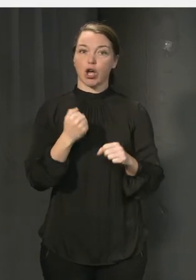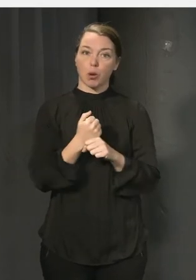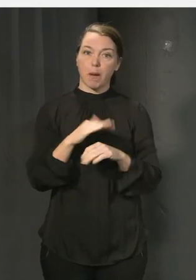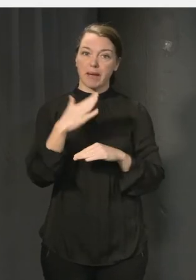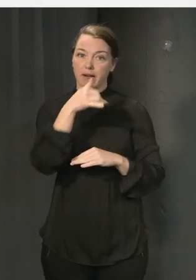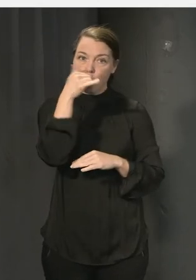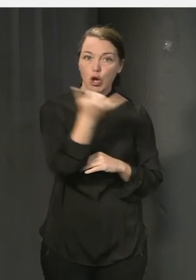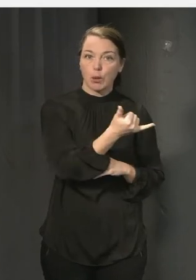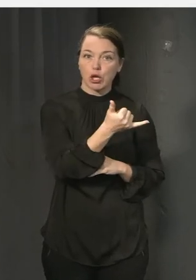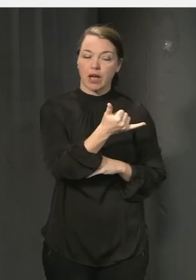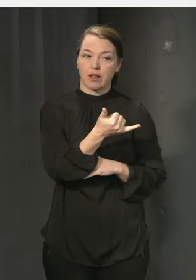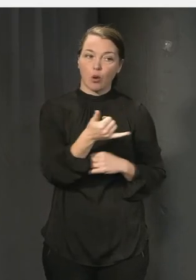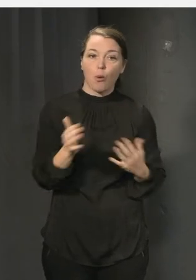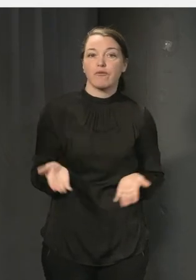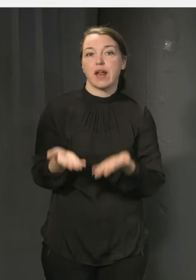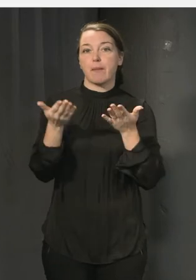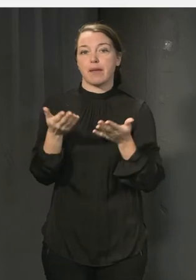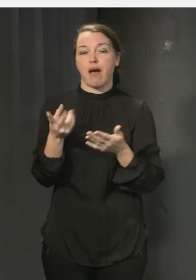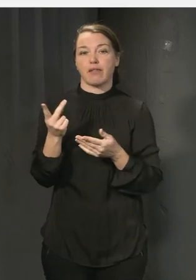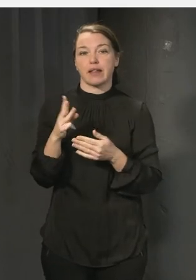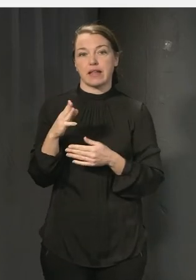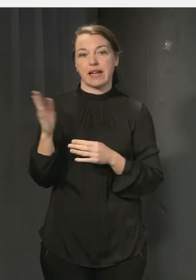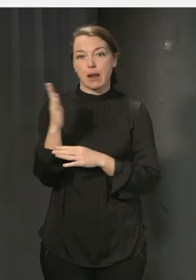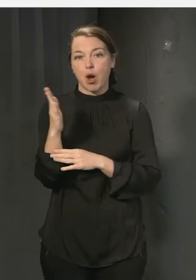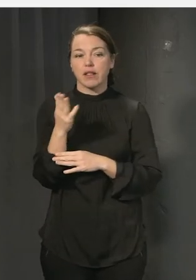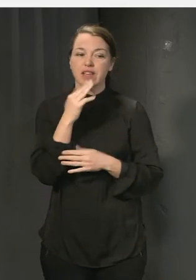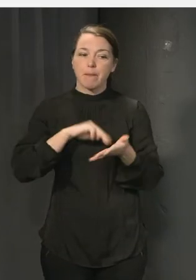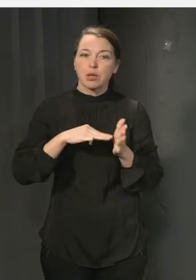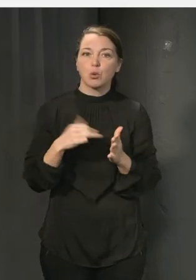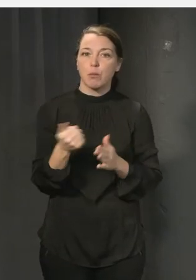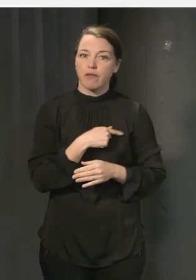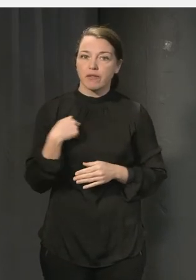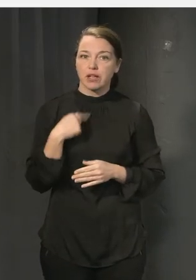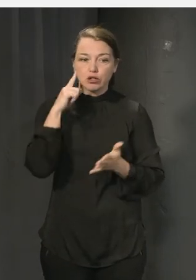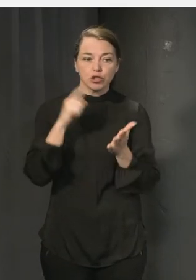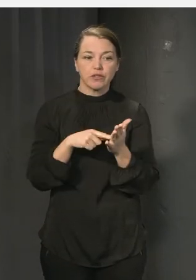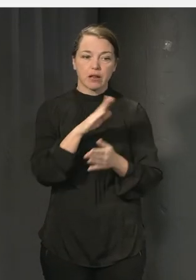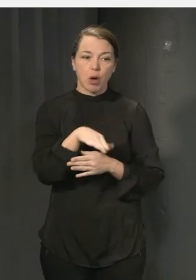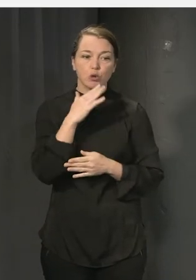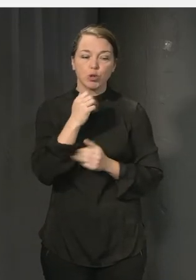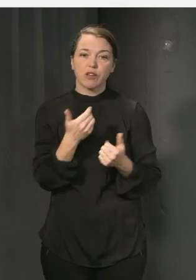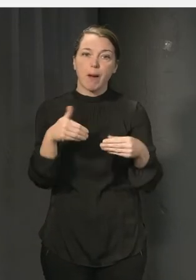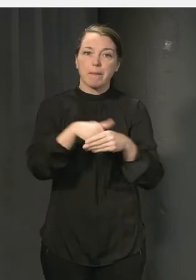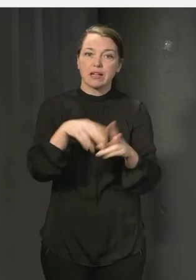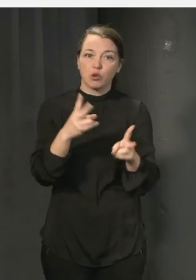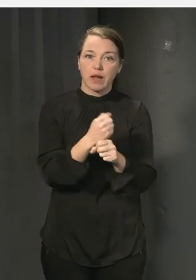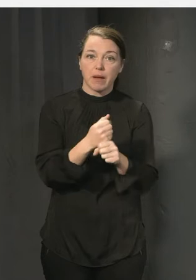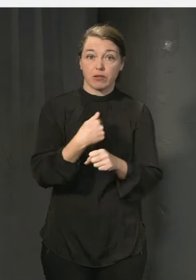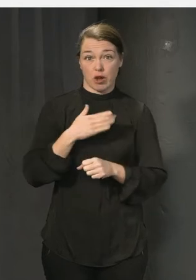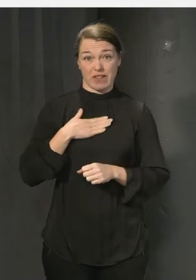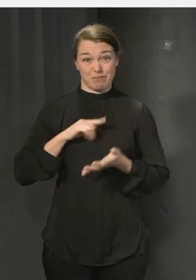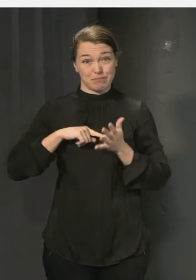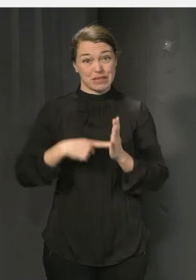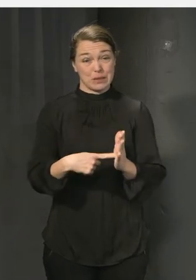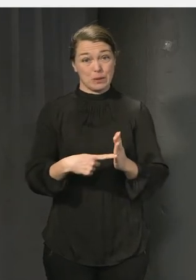främjande, vilka metoder behöver vi ha för att verkligen involvera barn och unga i det arbetet. Jag vill verkligen slå ett slag för